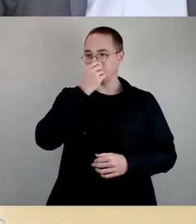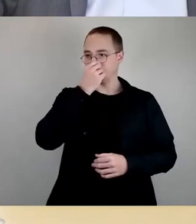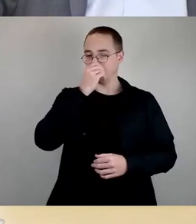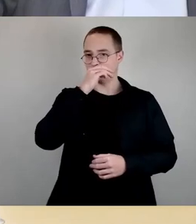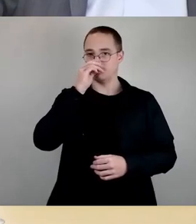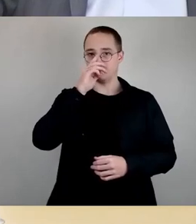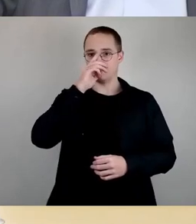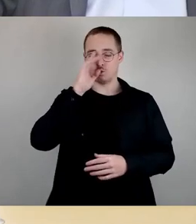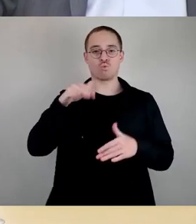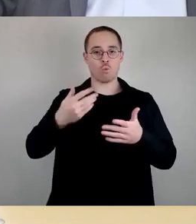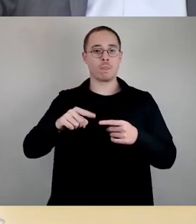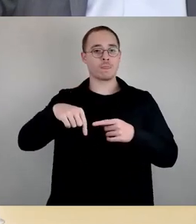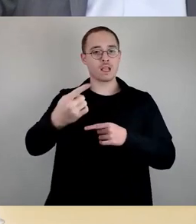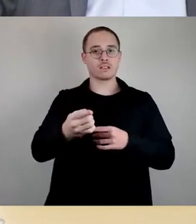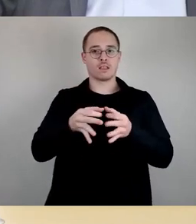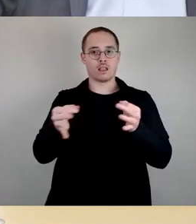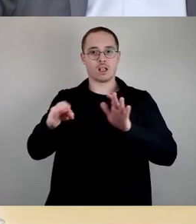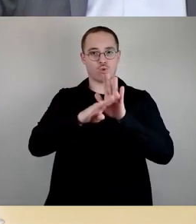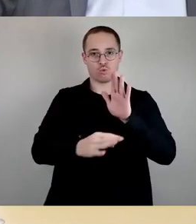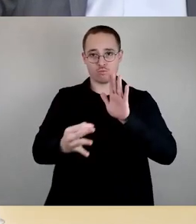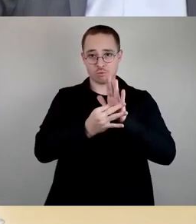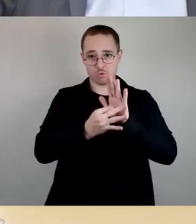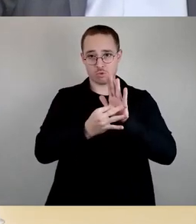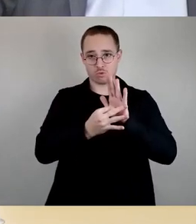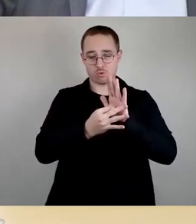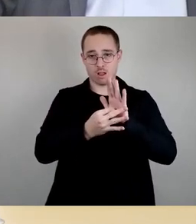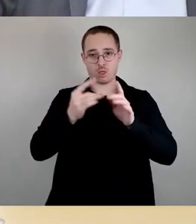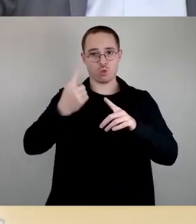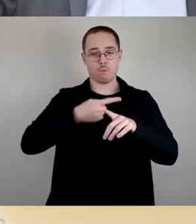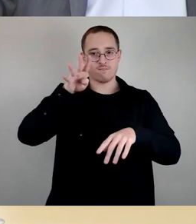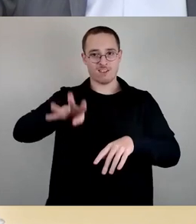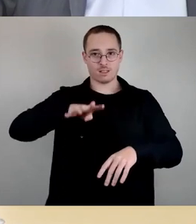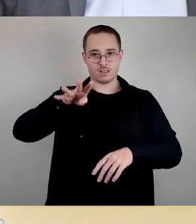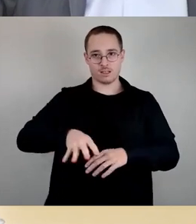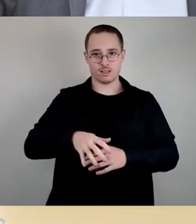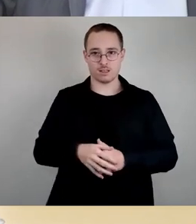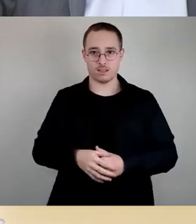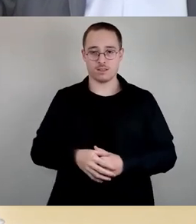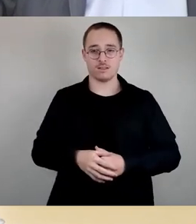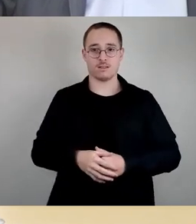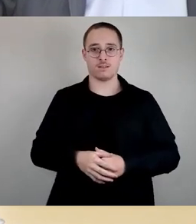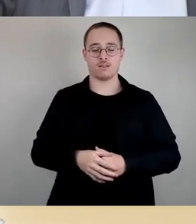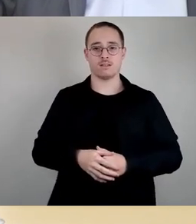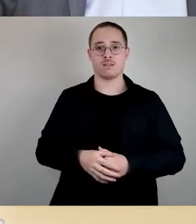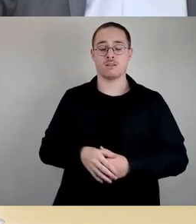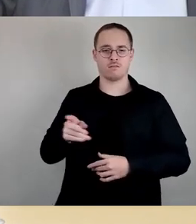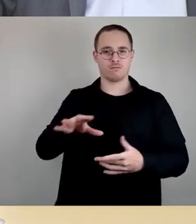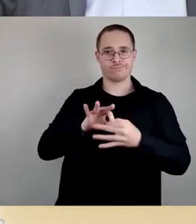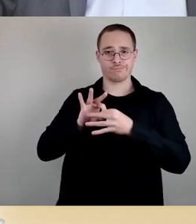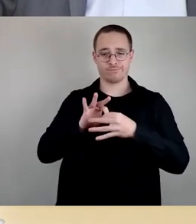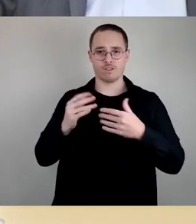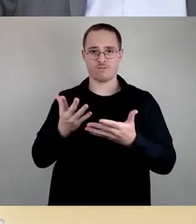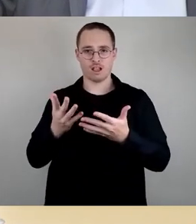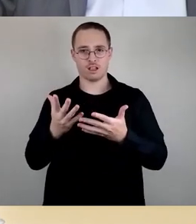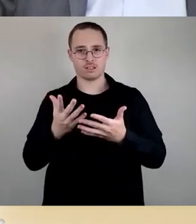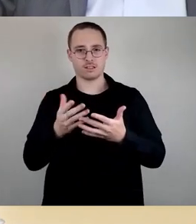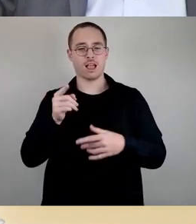Tagesordnungspunkt 14. Hier geht es um das Objekt Alexander